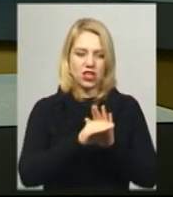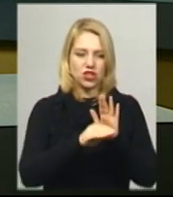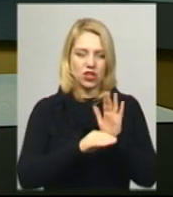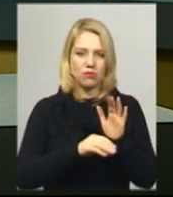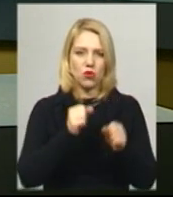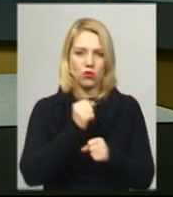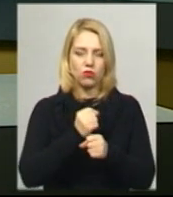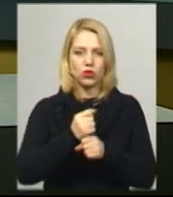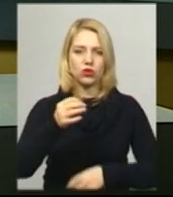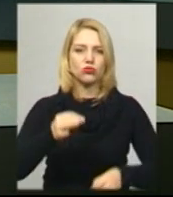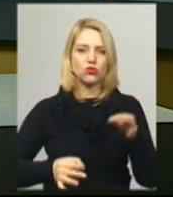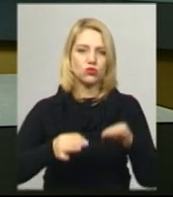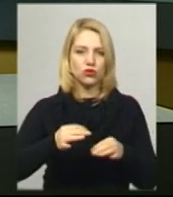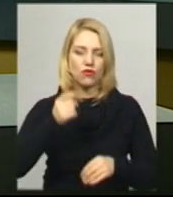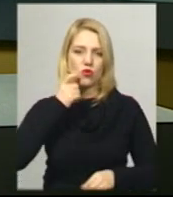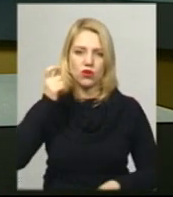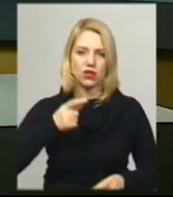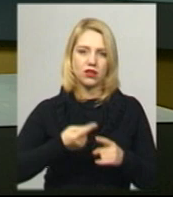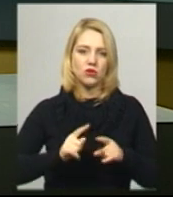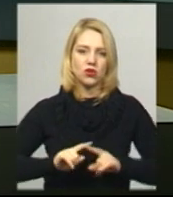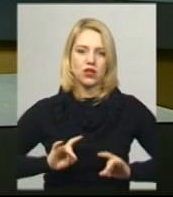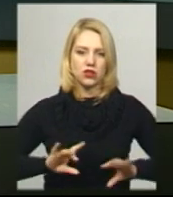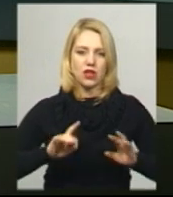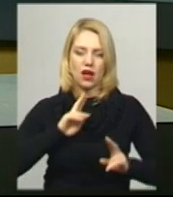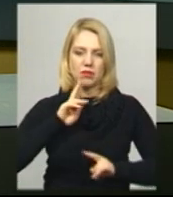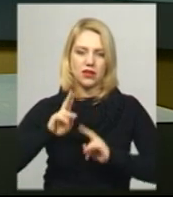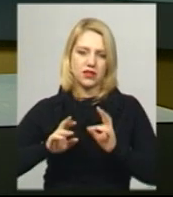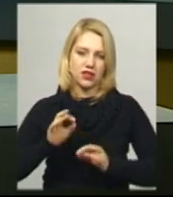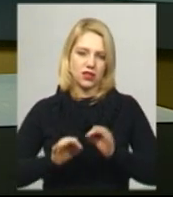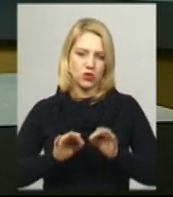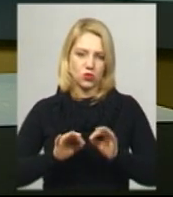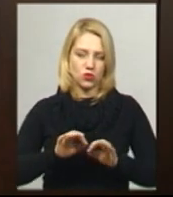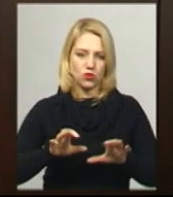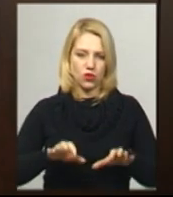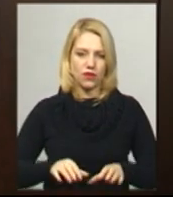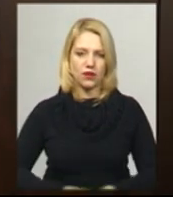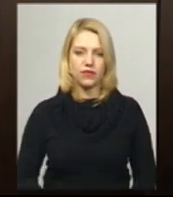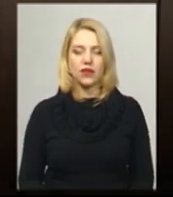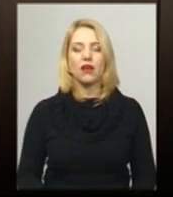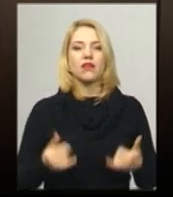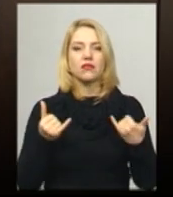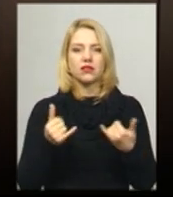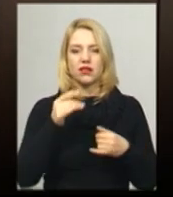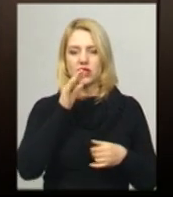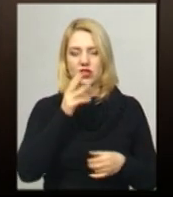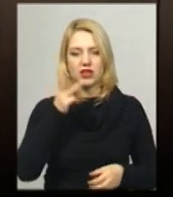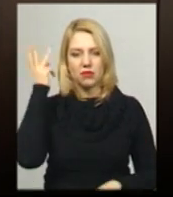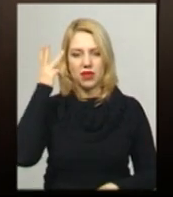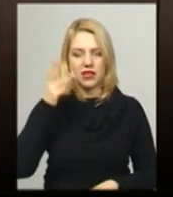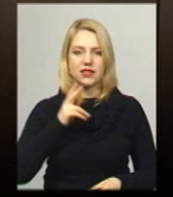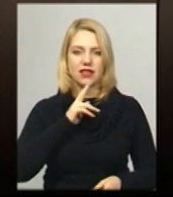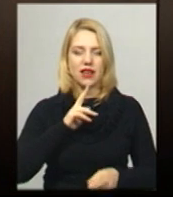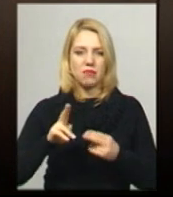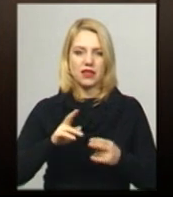Суспільному повідомив голова Хмельницького апеляційного суду Сергій Болотін. На даний час Хмельницьким апеляційним судом